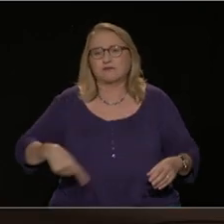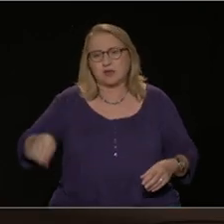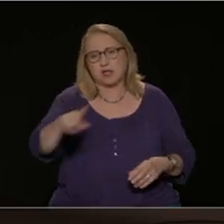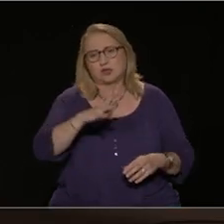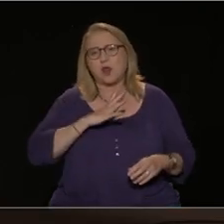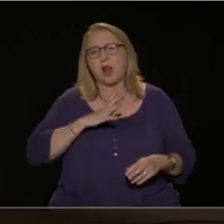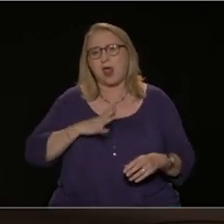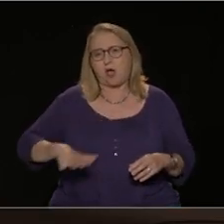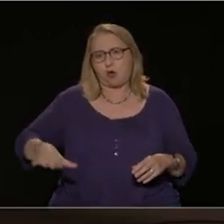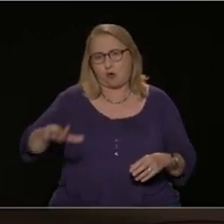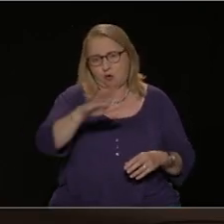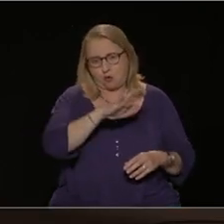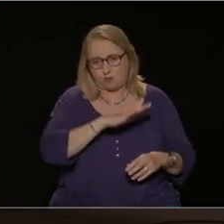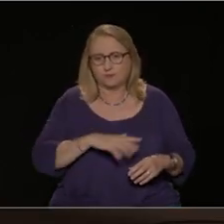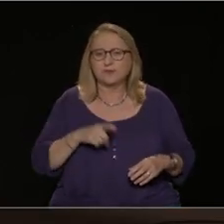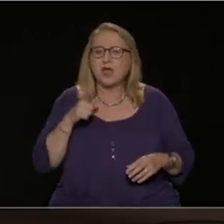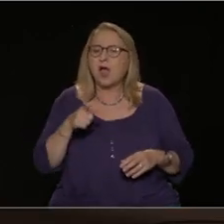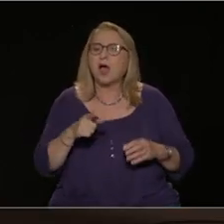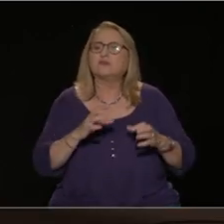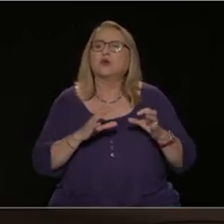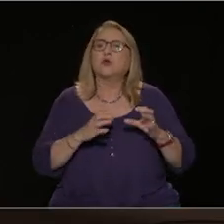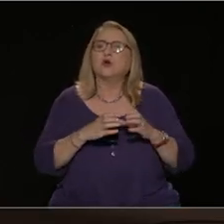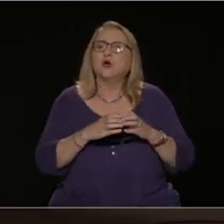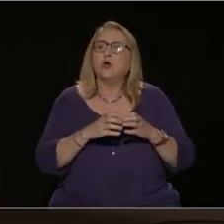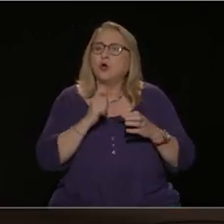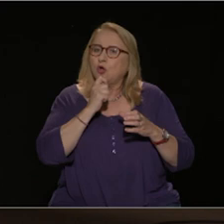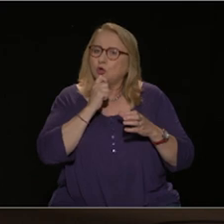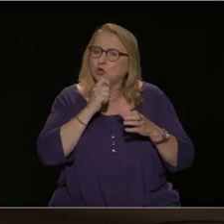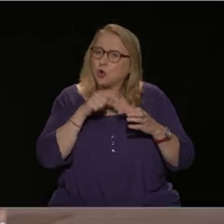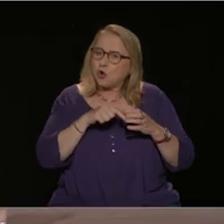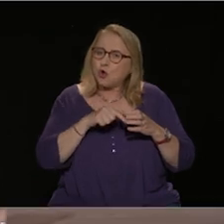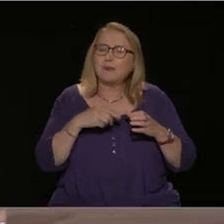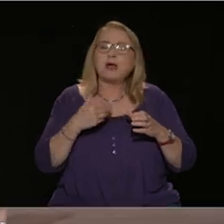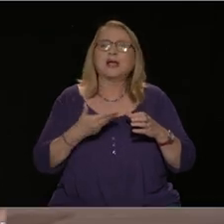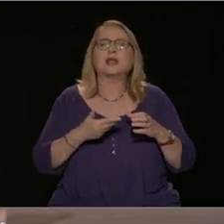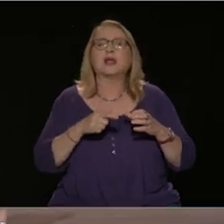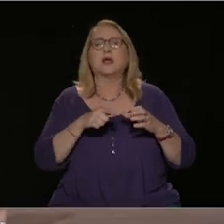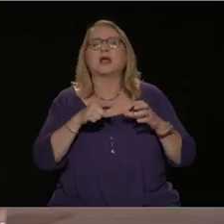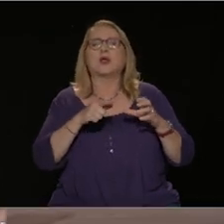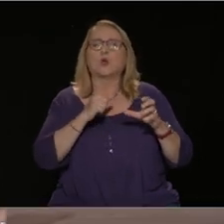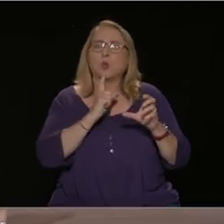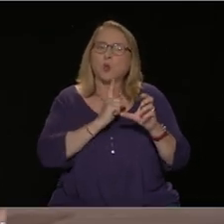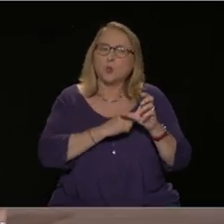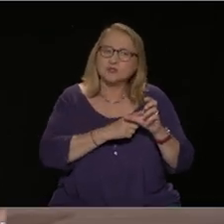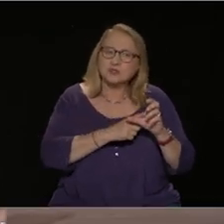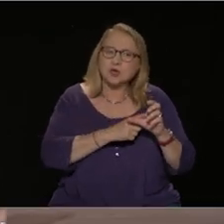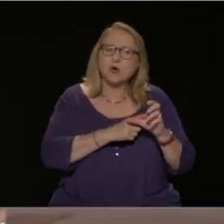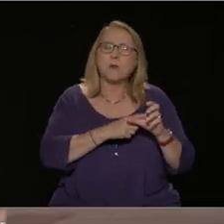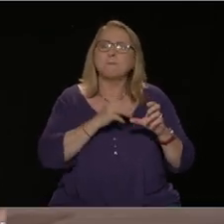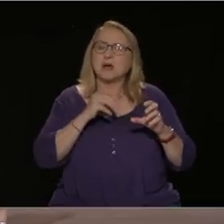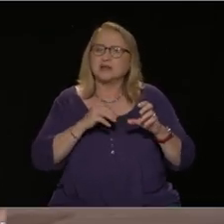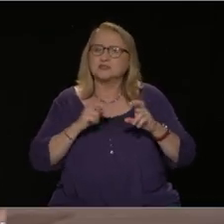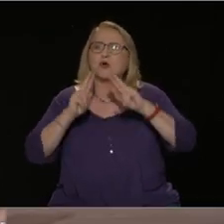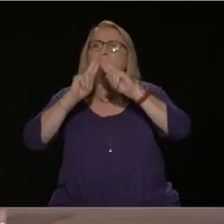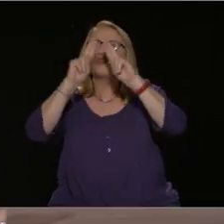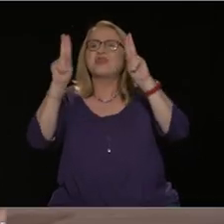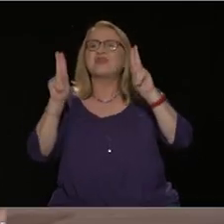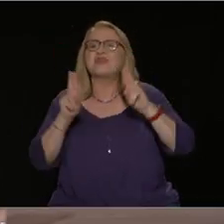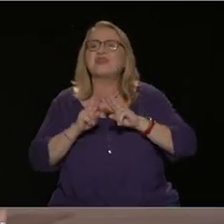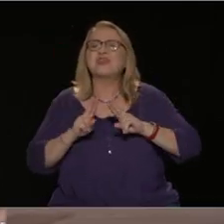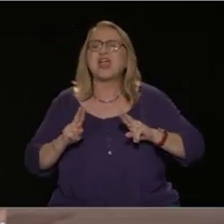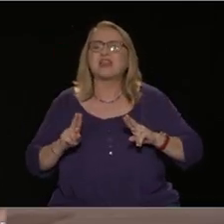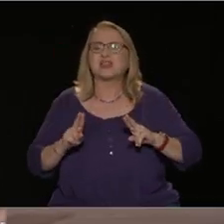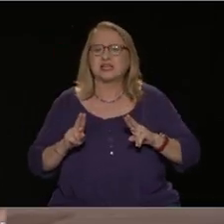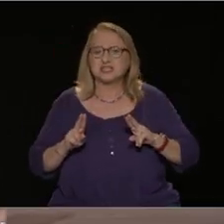διεθνισμός, κύριε Σκέβο, είναι επίκαιρος όσο ποτέ? Ο διεθνισμός είναι επίκαιρος όσο ποτέ και θα το δούμε και παρακάτω